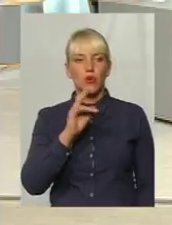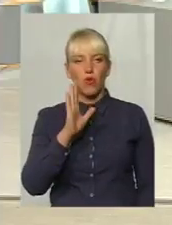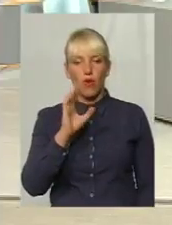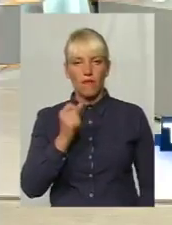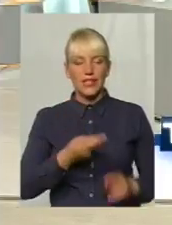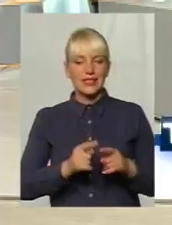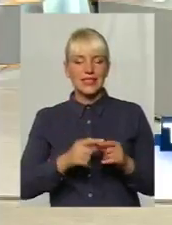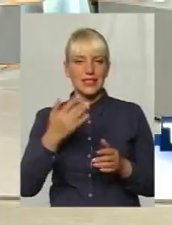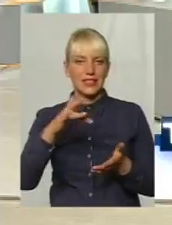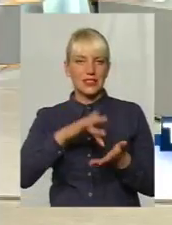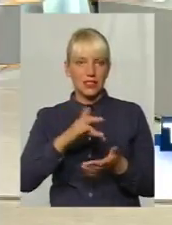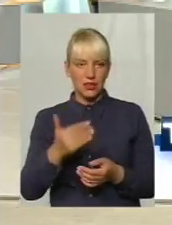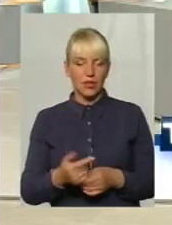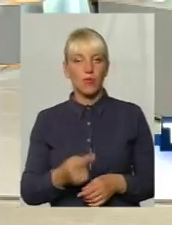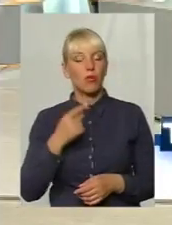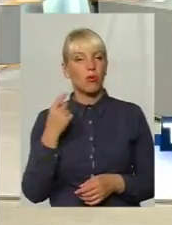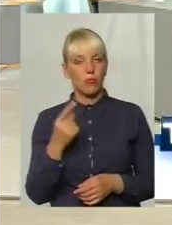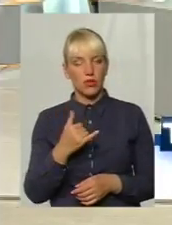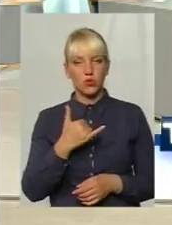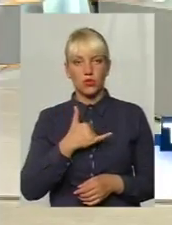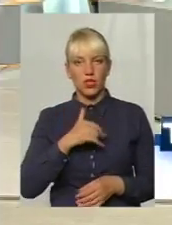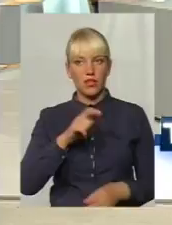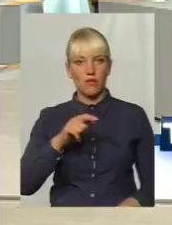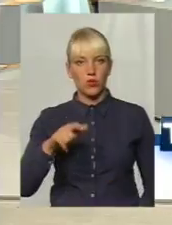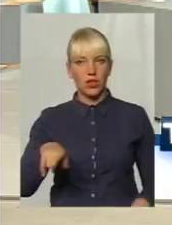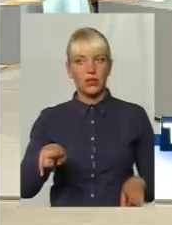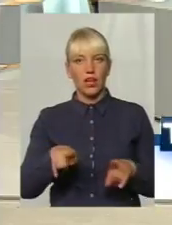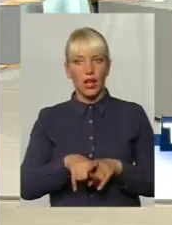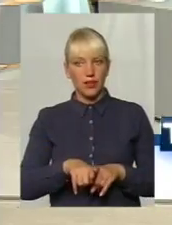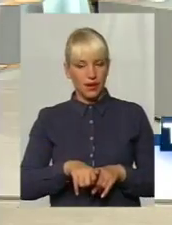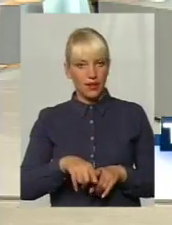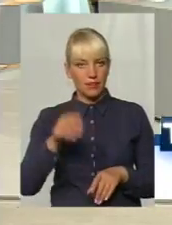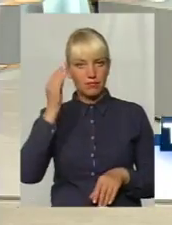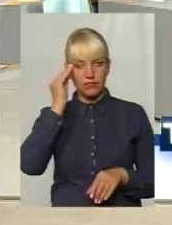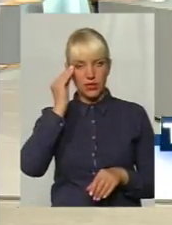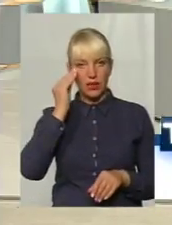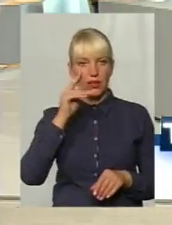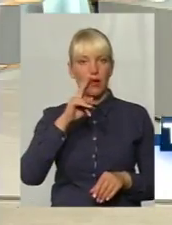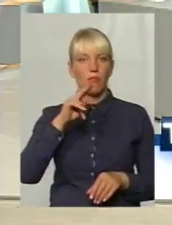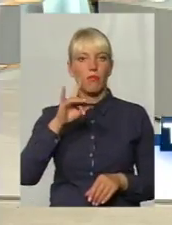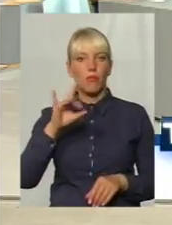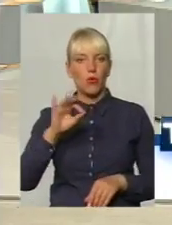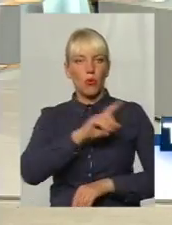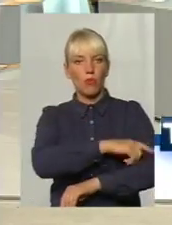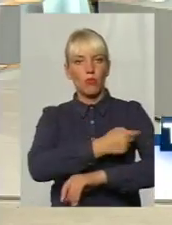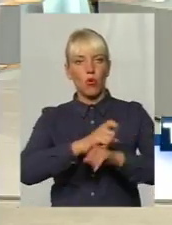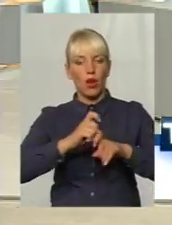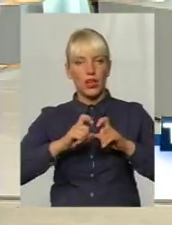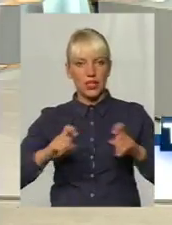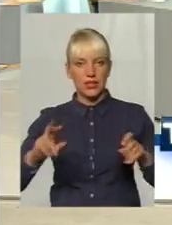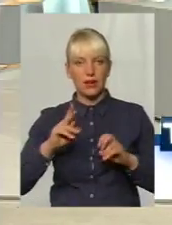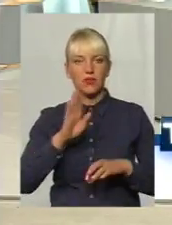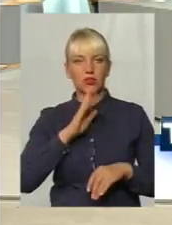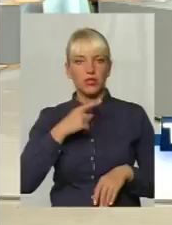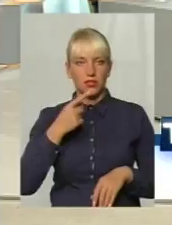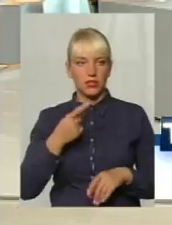центру. Ну, по-перше, в нас в людей склалися такі стереотипи поліклінік, і, як жінка